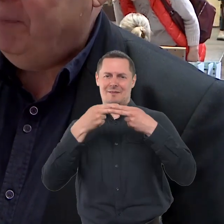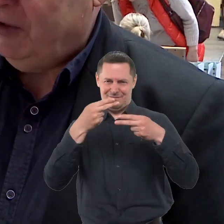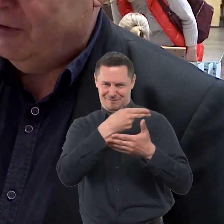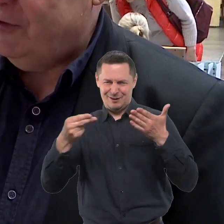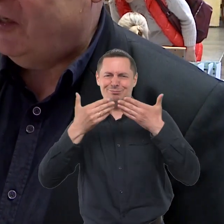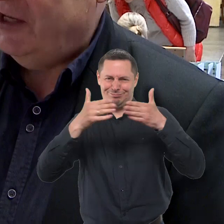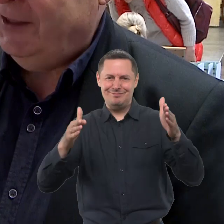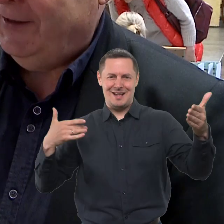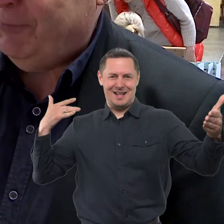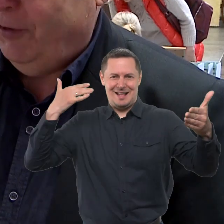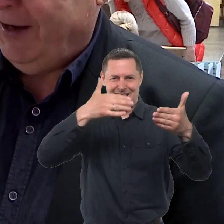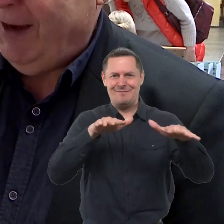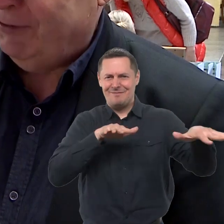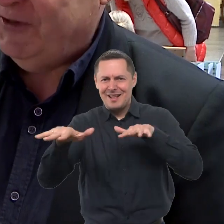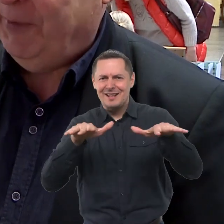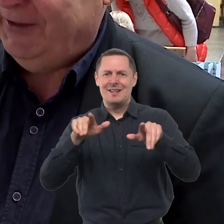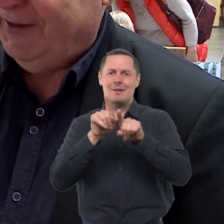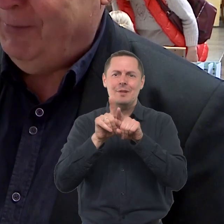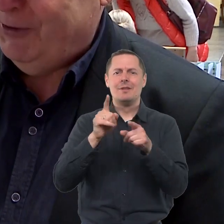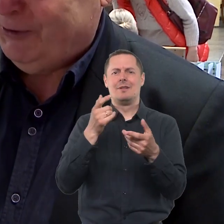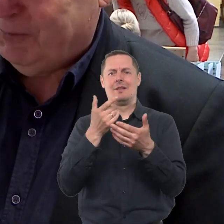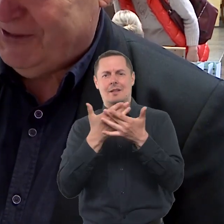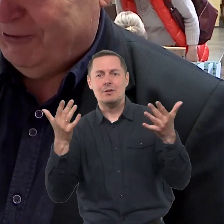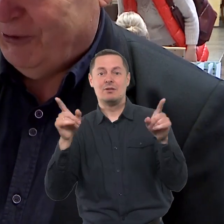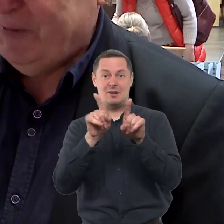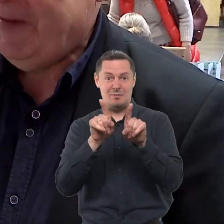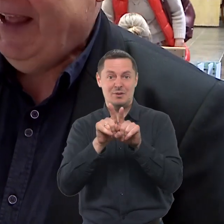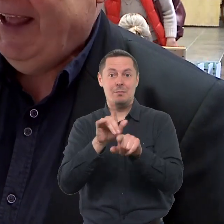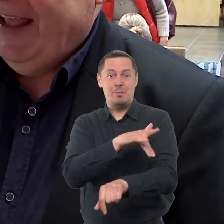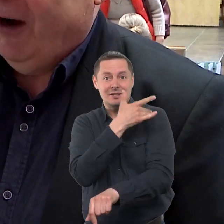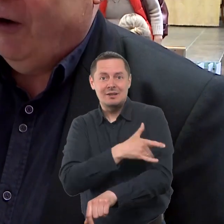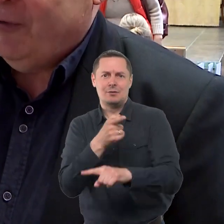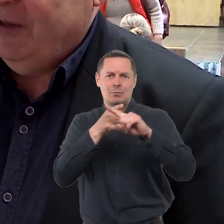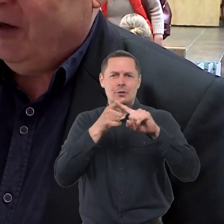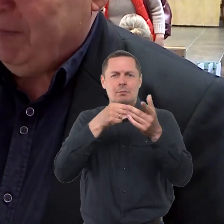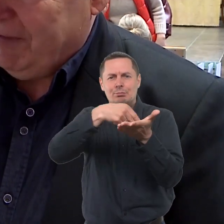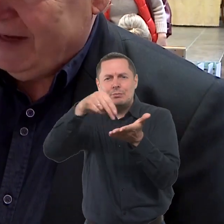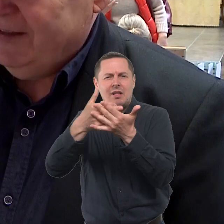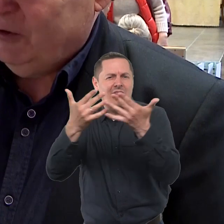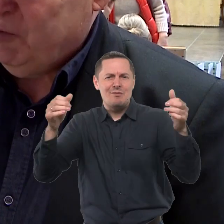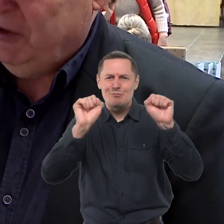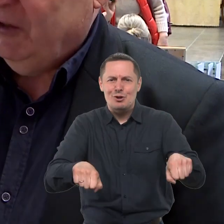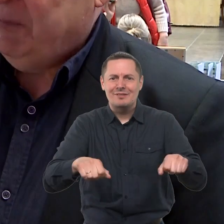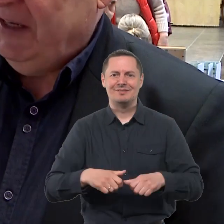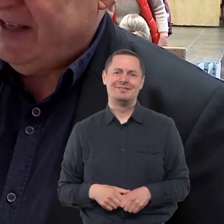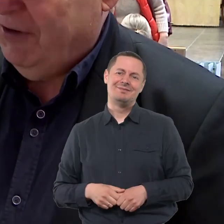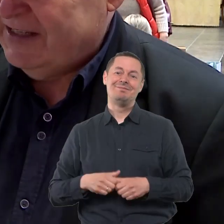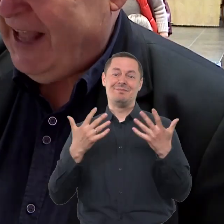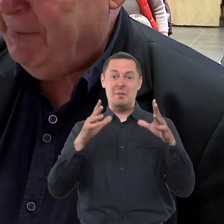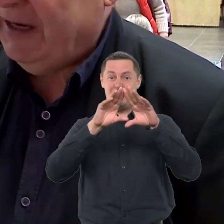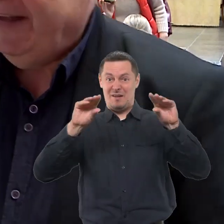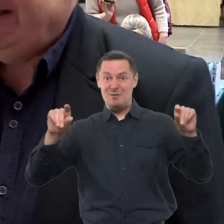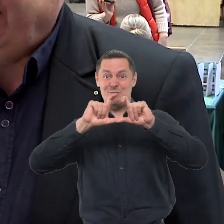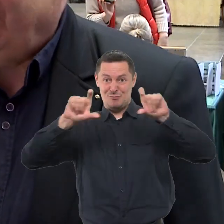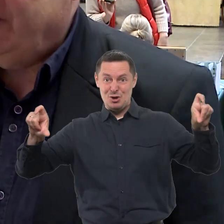uždirbinėja pinigus ir šiandien yra proga galima nusipirkti ir gaminių ir tų paslaugų. O pavasarį tos mokyklos baigė savo